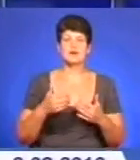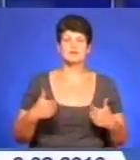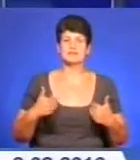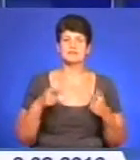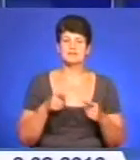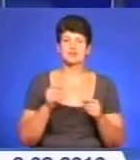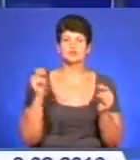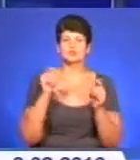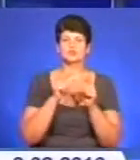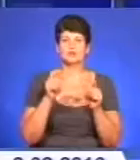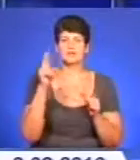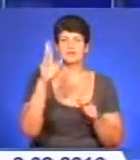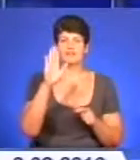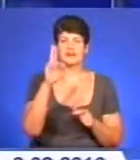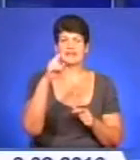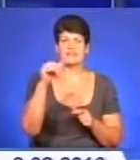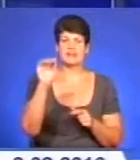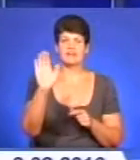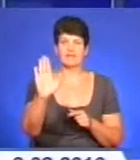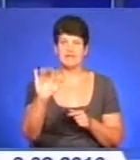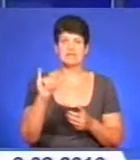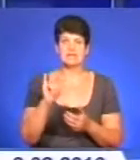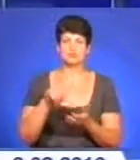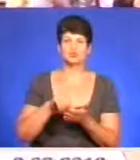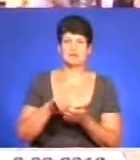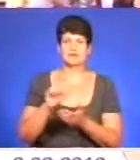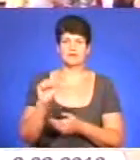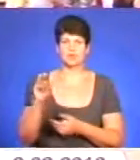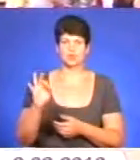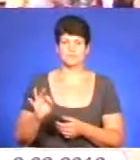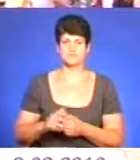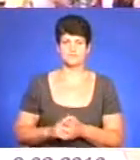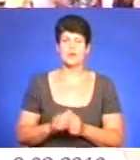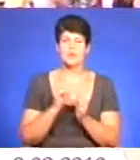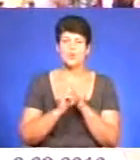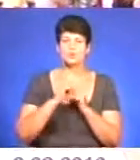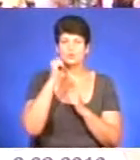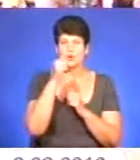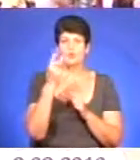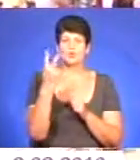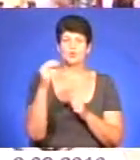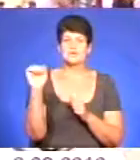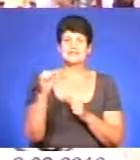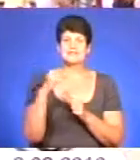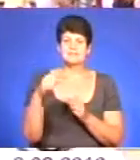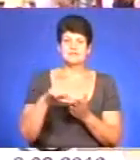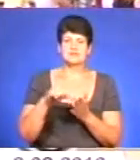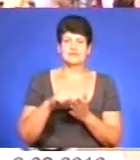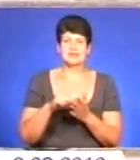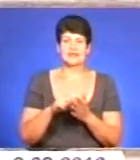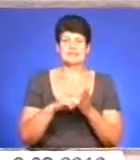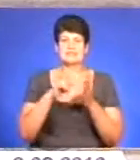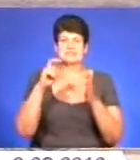ВДВ, а також учасників АТО. Подробиці у сюжеті. Щороку, 2 серпня, представники десантних військ